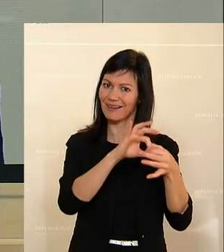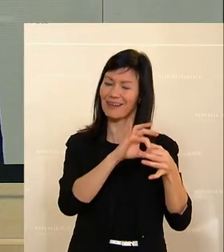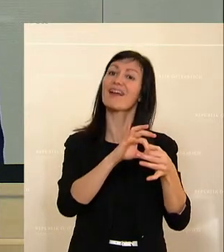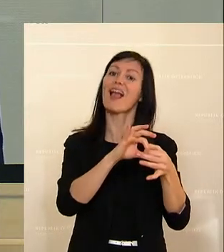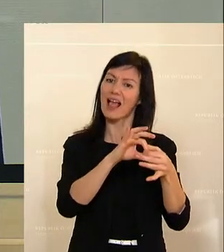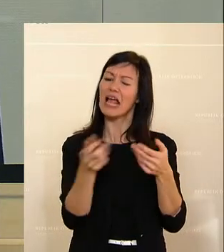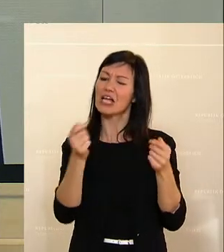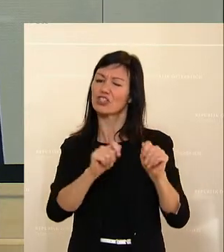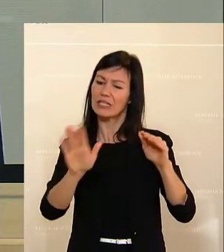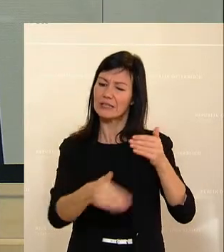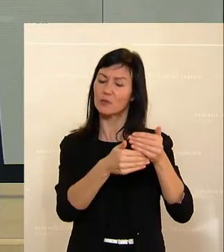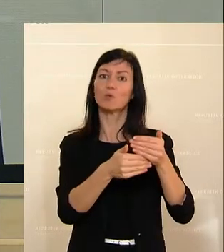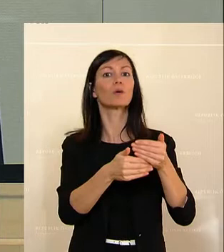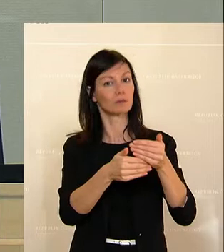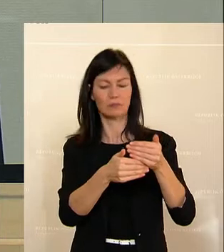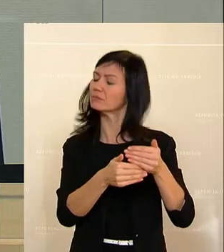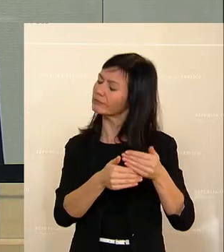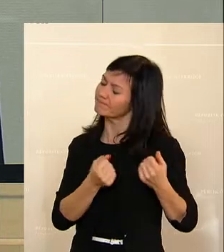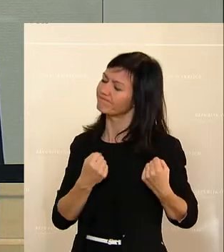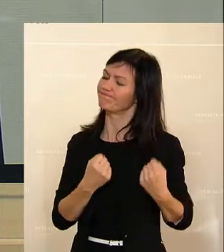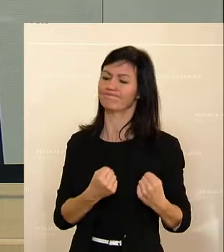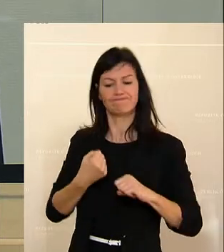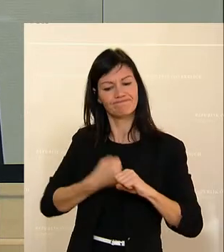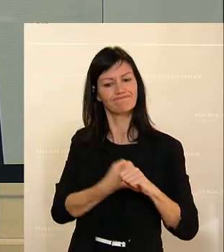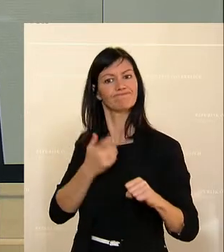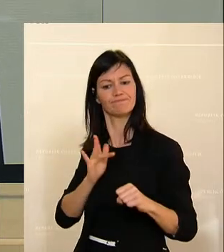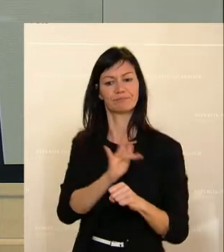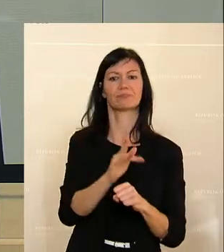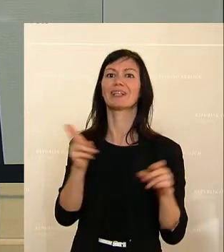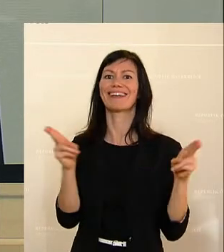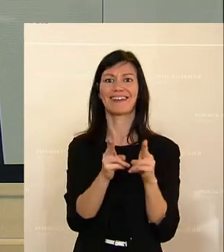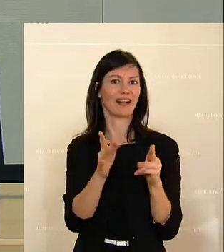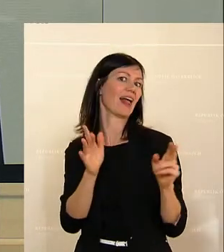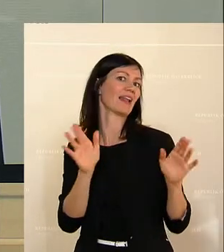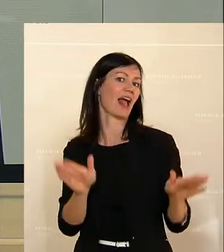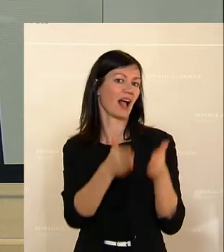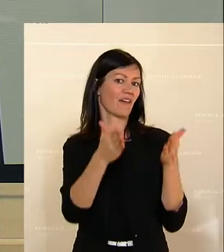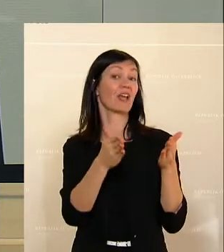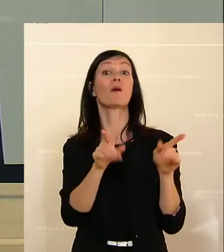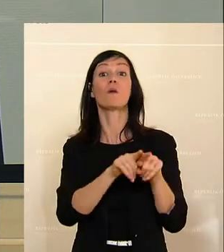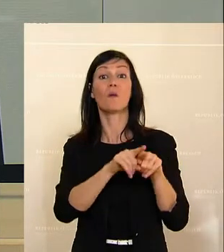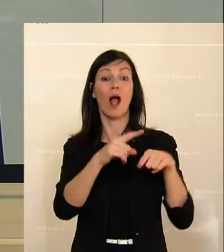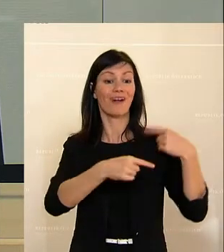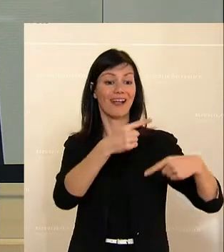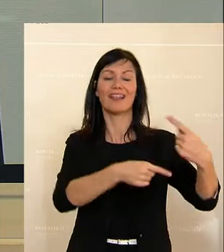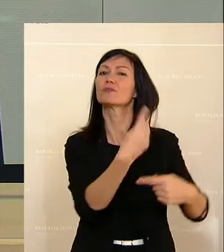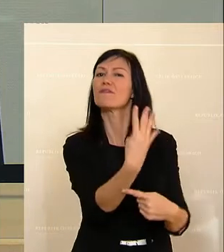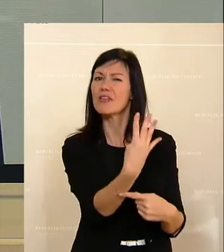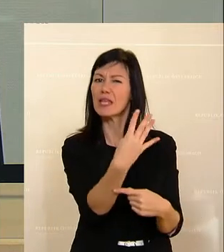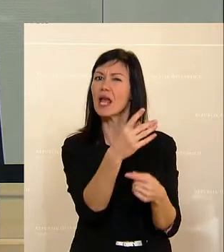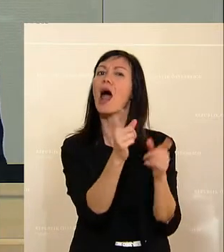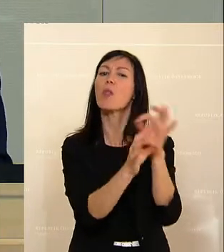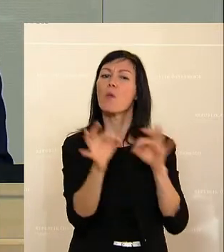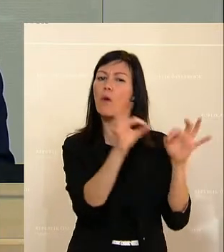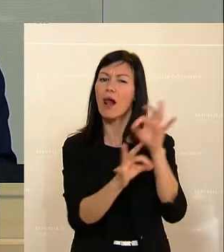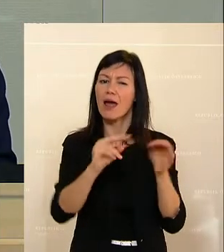Entschließung betreffend vehementes Eintreten gegen Mini-AKWs und Generation 4 Nukleartechnologien